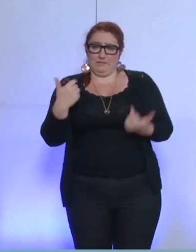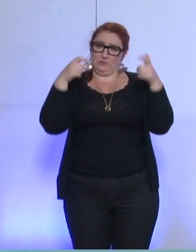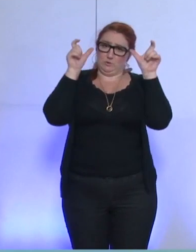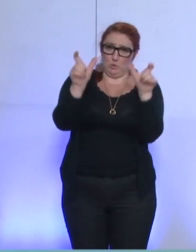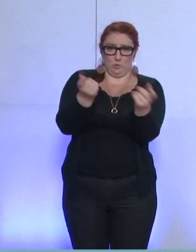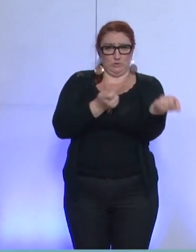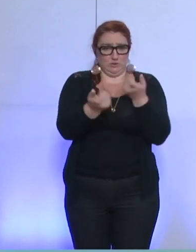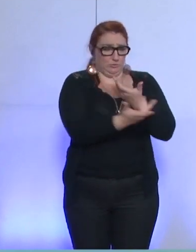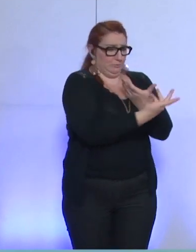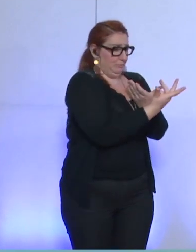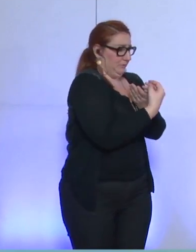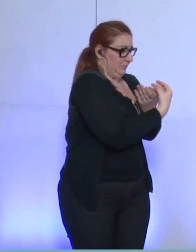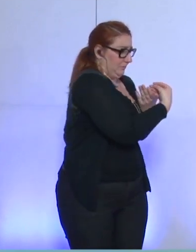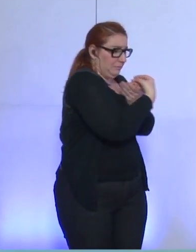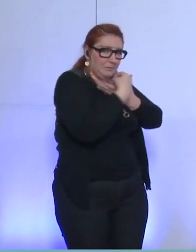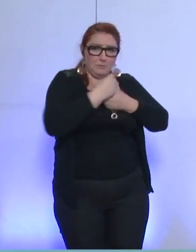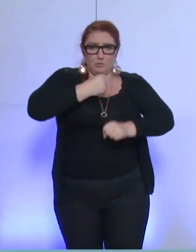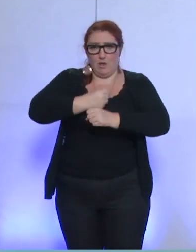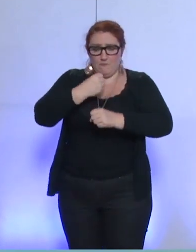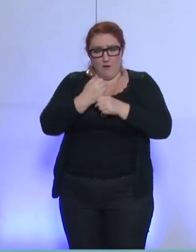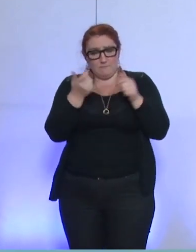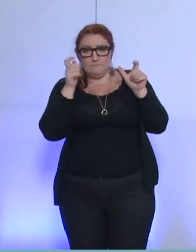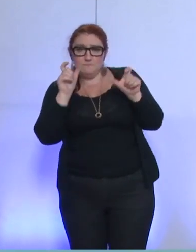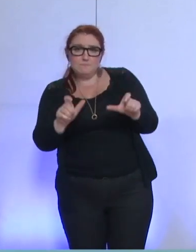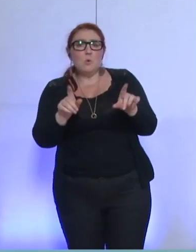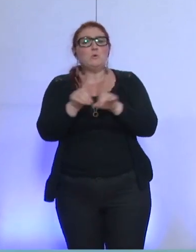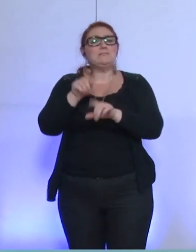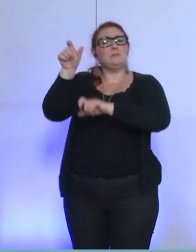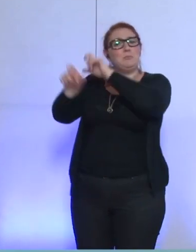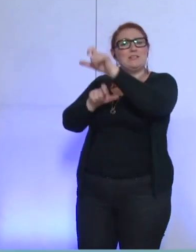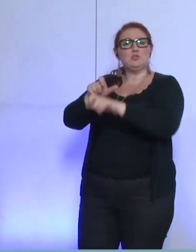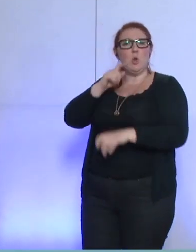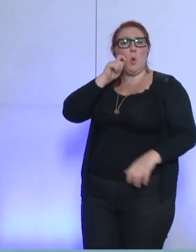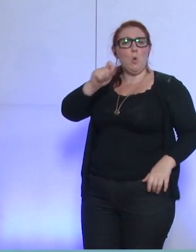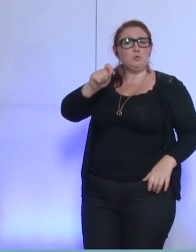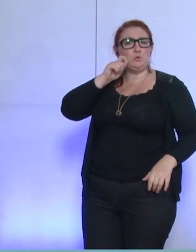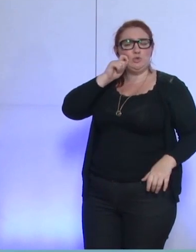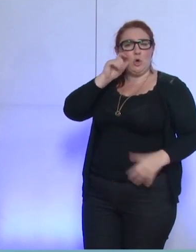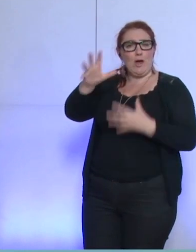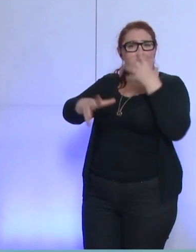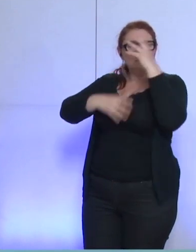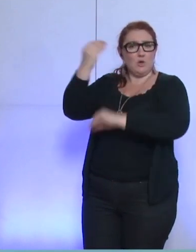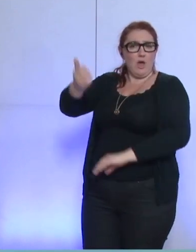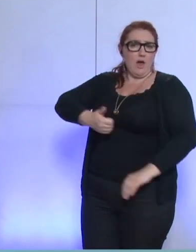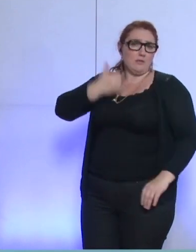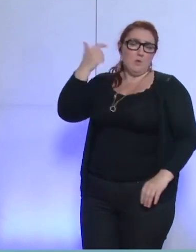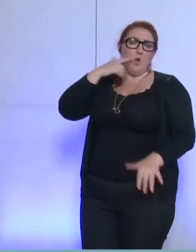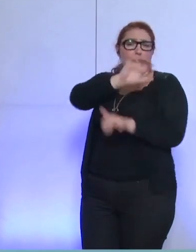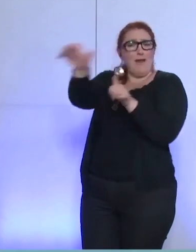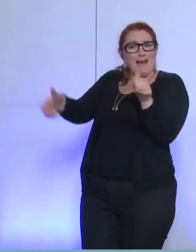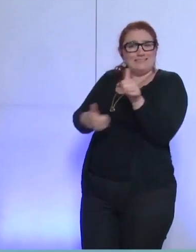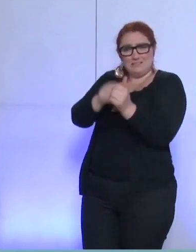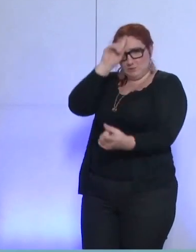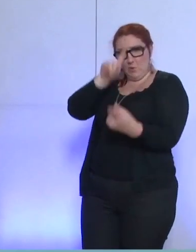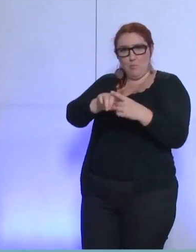l'appui de consultants extérieurs indépendants, ce qu'on appelle des assistants à maîtrise d'ouvrage sur le plan